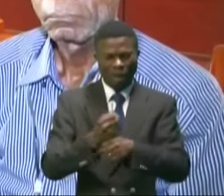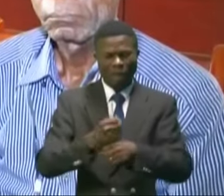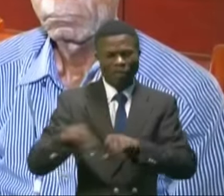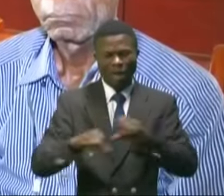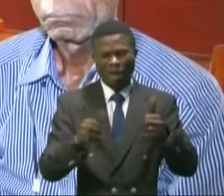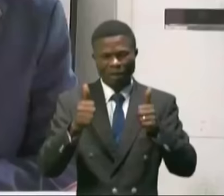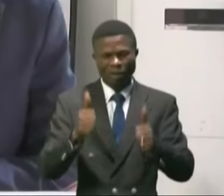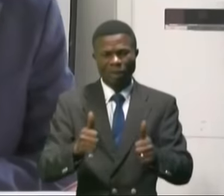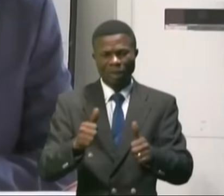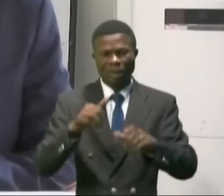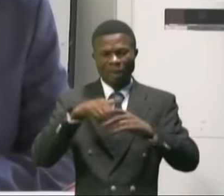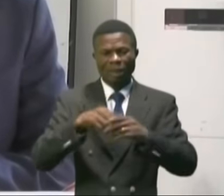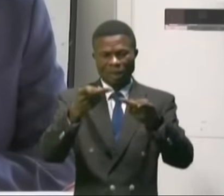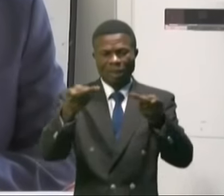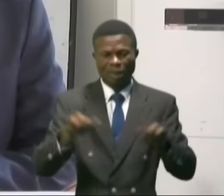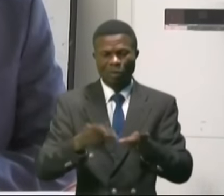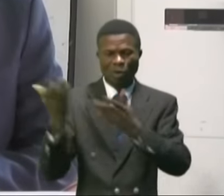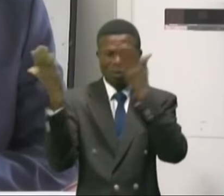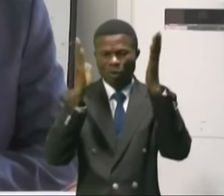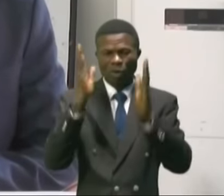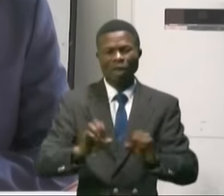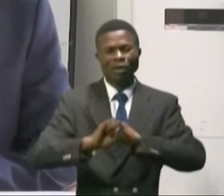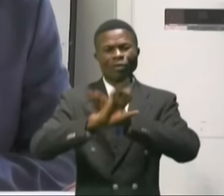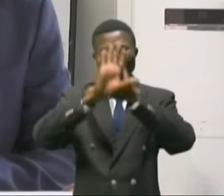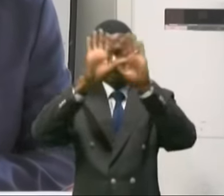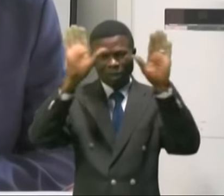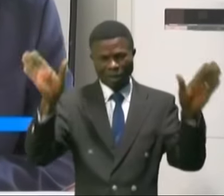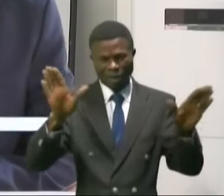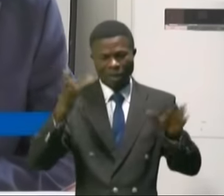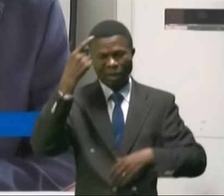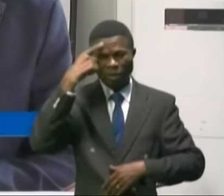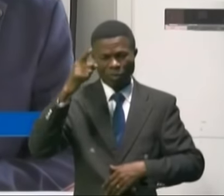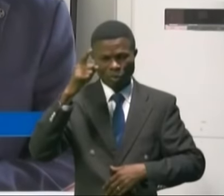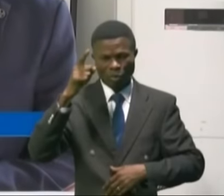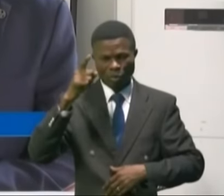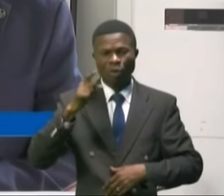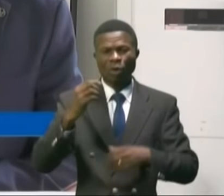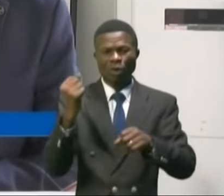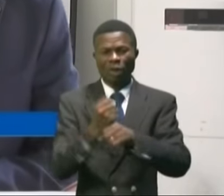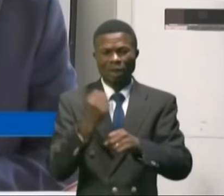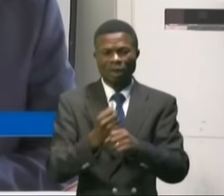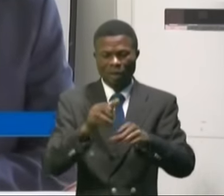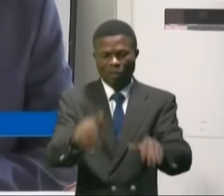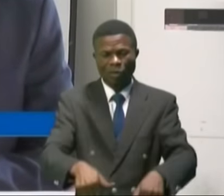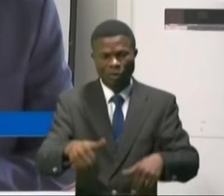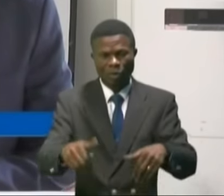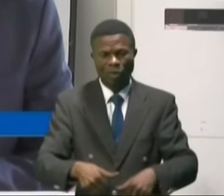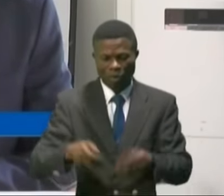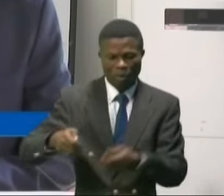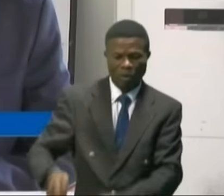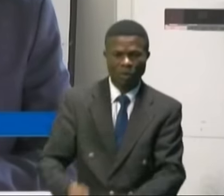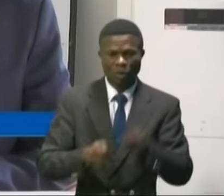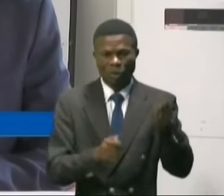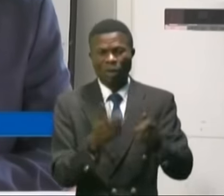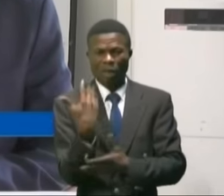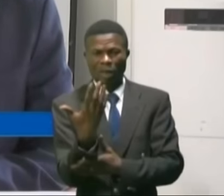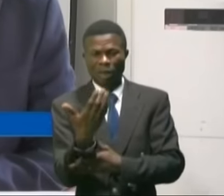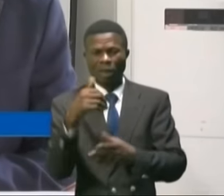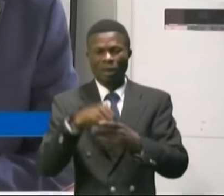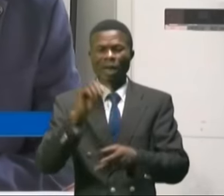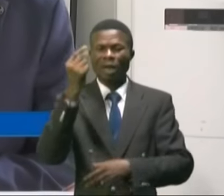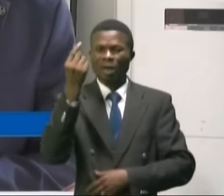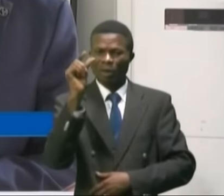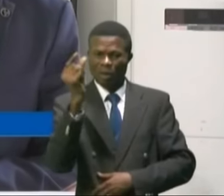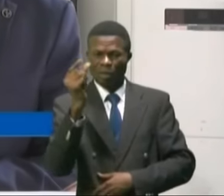dans un contexte des affaires plus clair pour les petits producteurs agricoles, les craiseurs artisanaux dans les mines